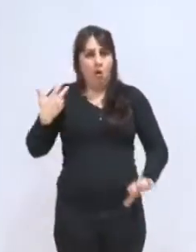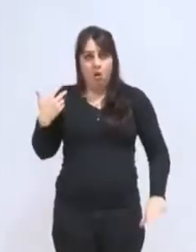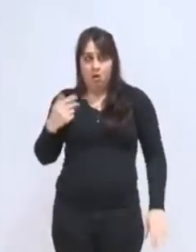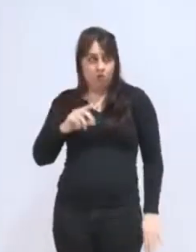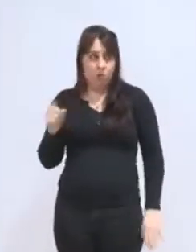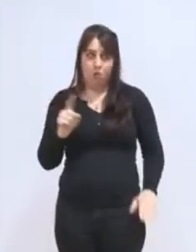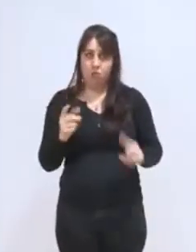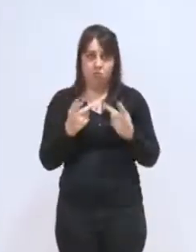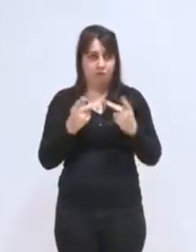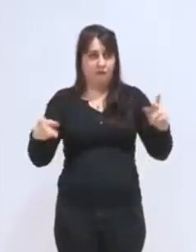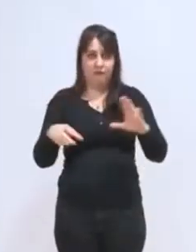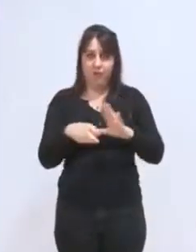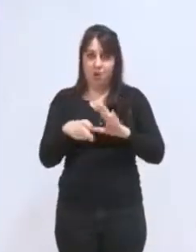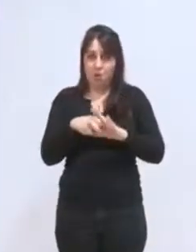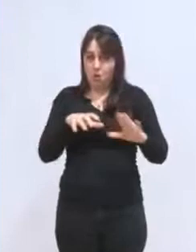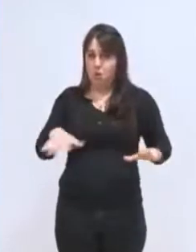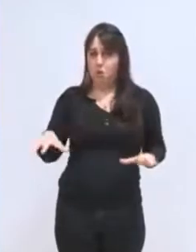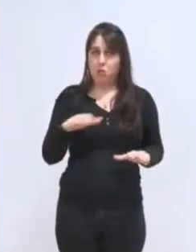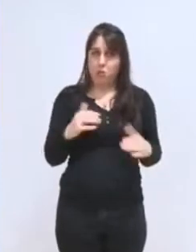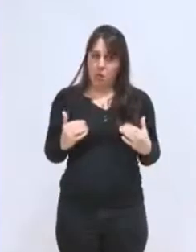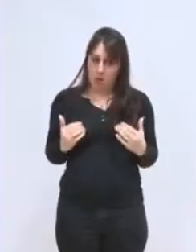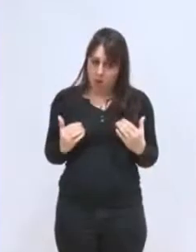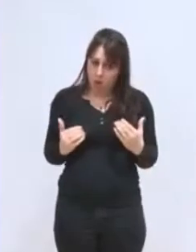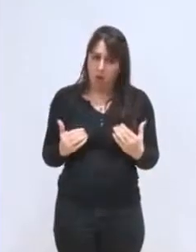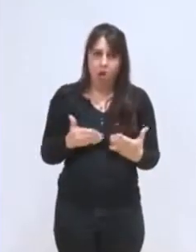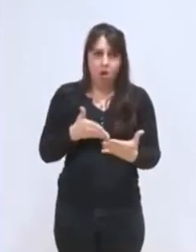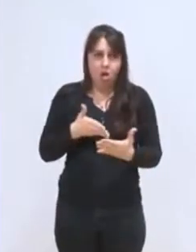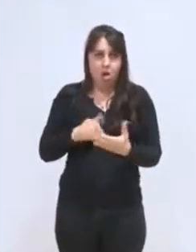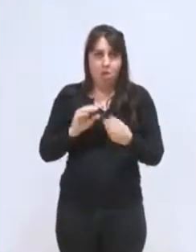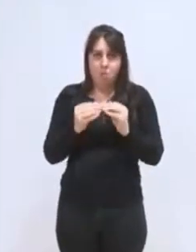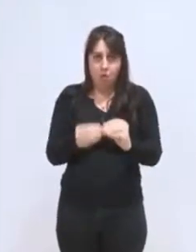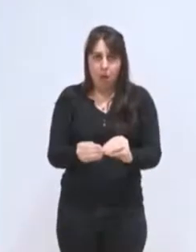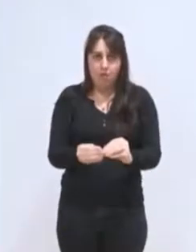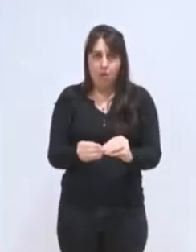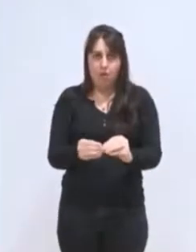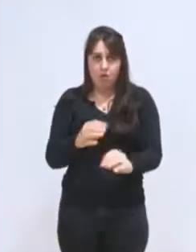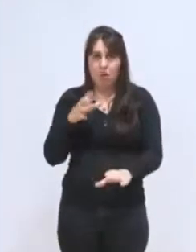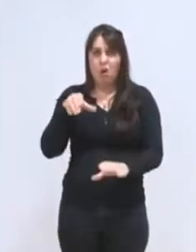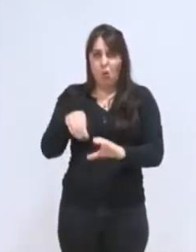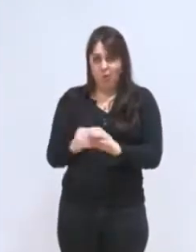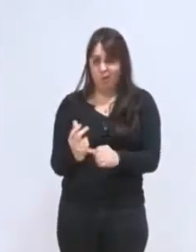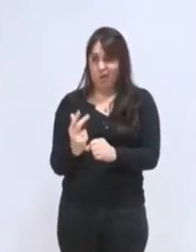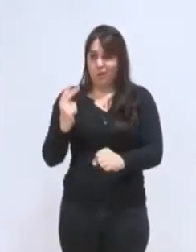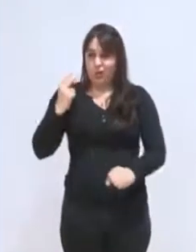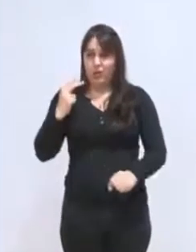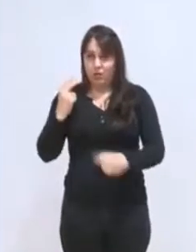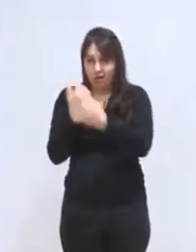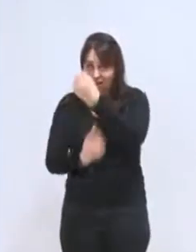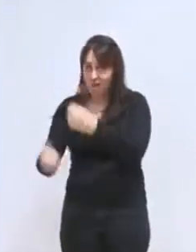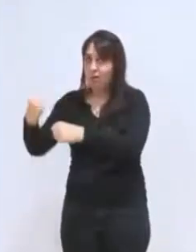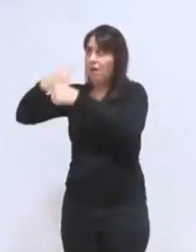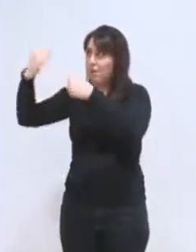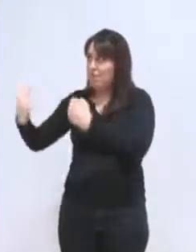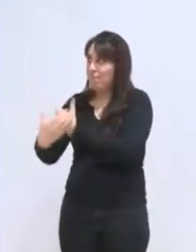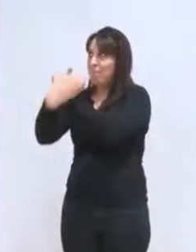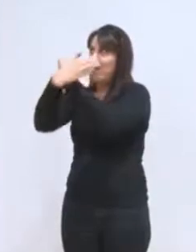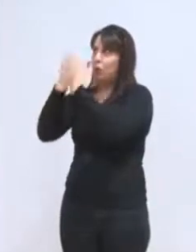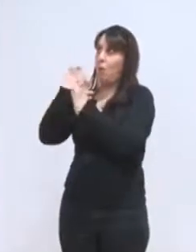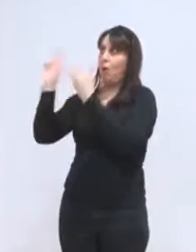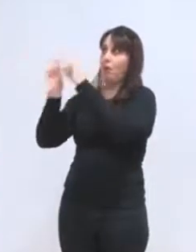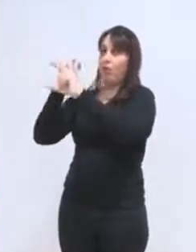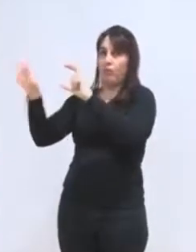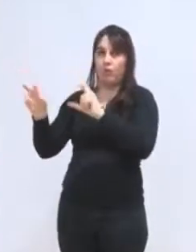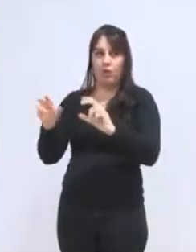pas à le régler, malgré la métropolisation qui a été pourtant mise en œuvre depuis trois ans. C'est une constante